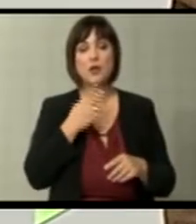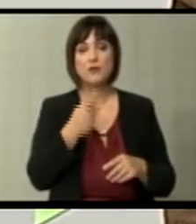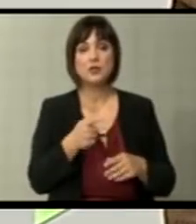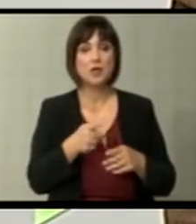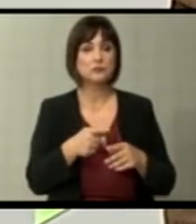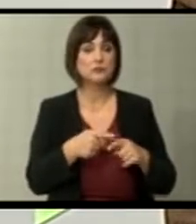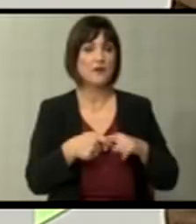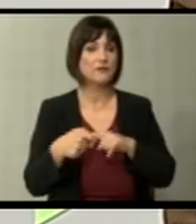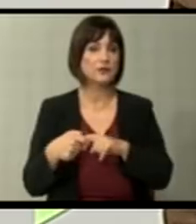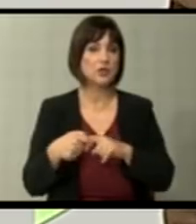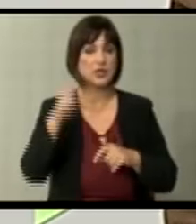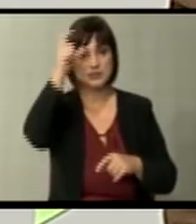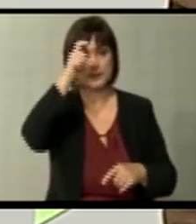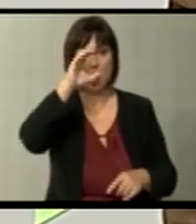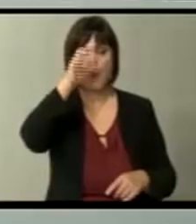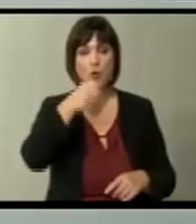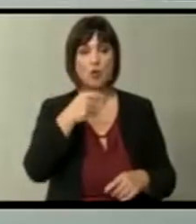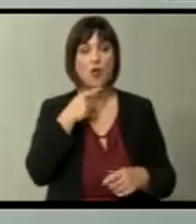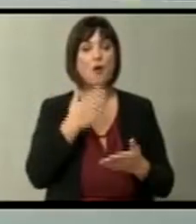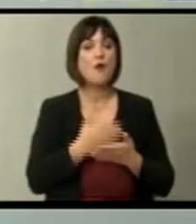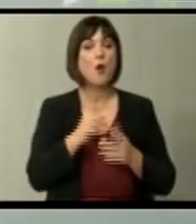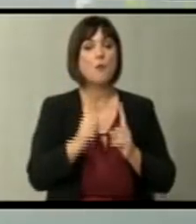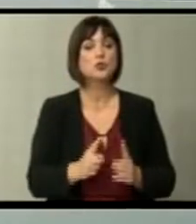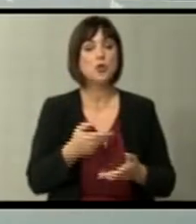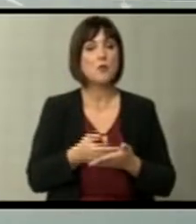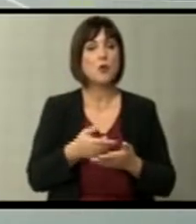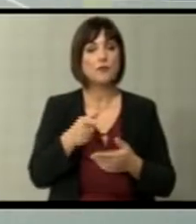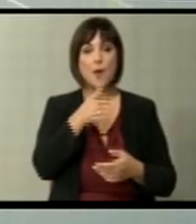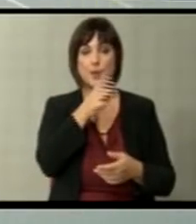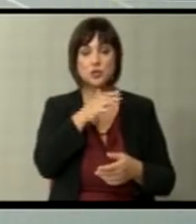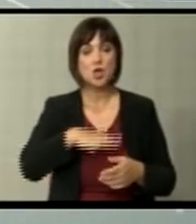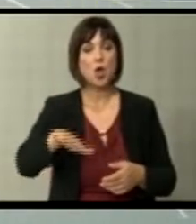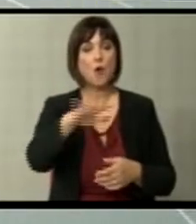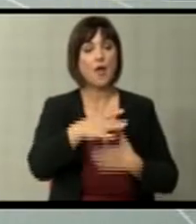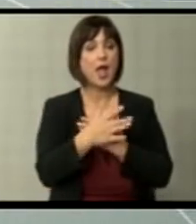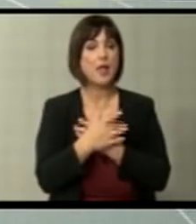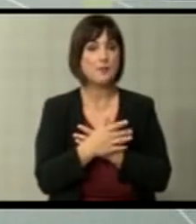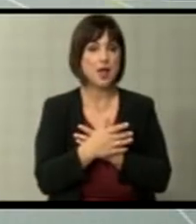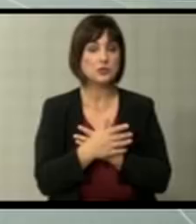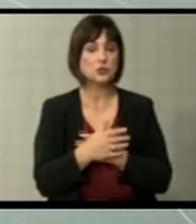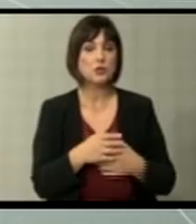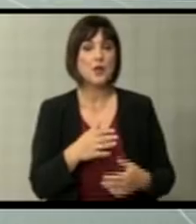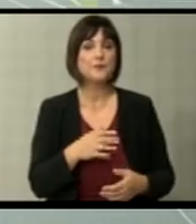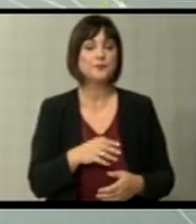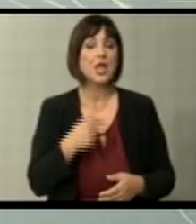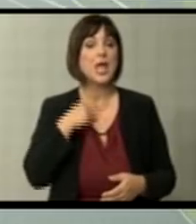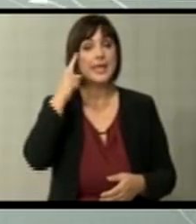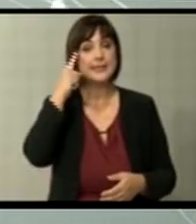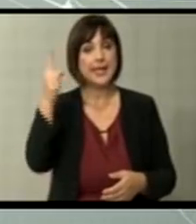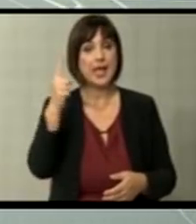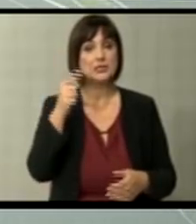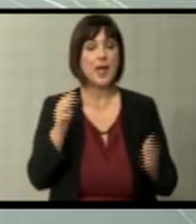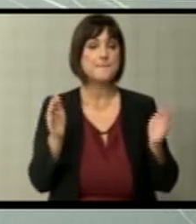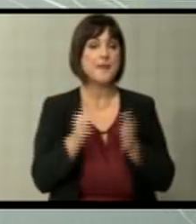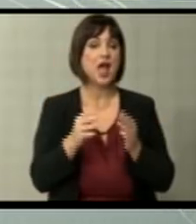и релацијите с Не постави ли во обшто реална подлога за тоа и во македонското общество и во албанското? Пазите, идејата за